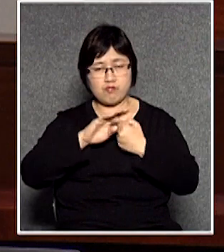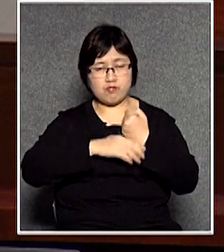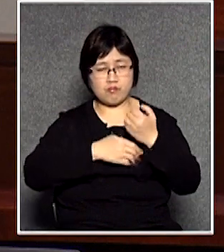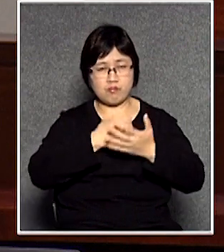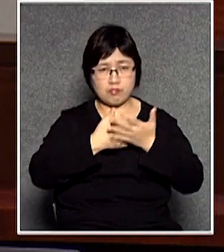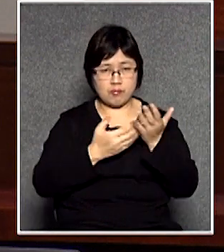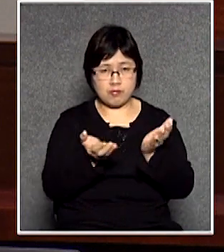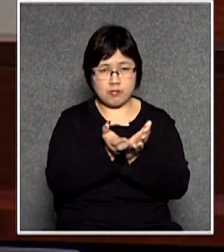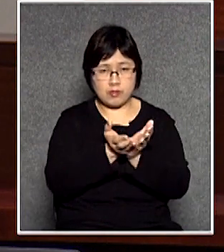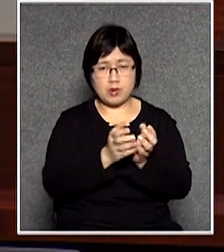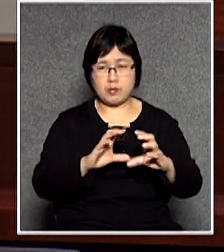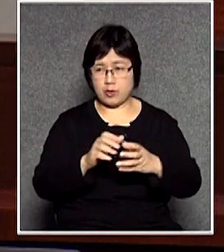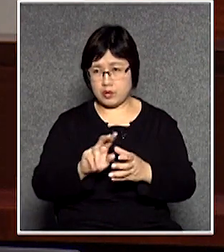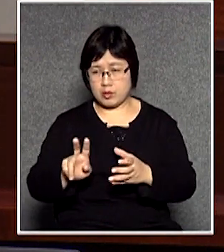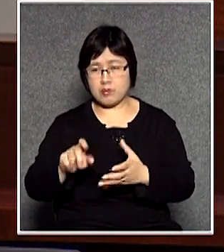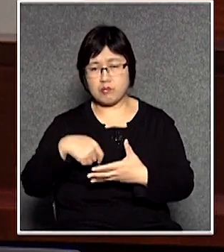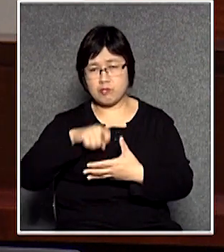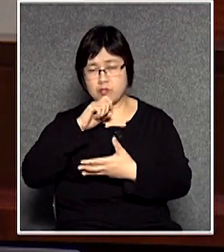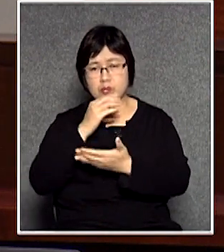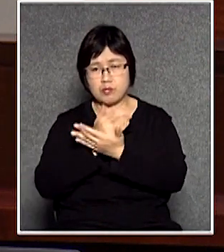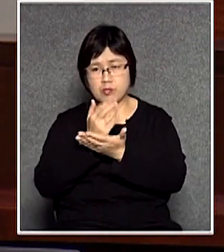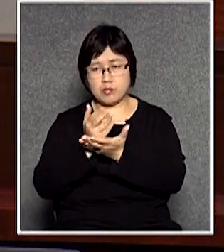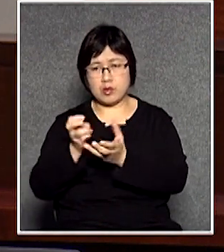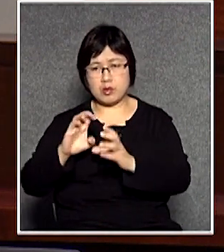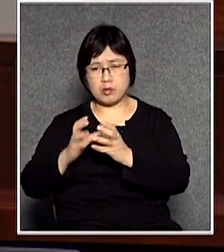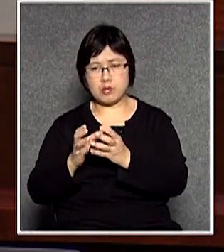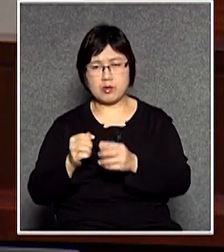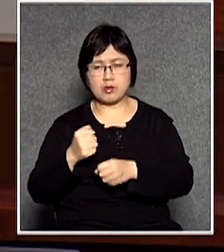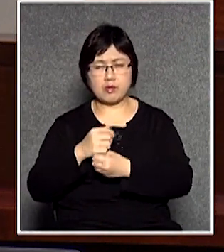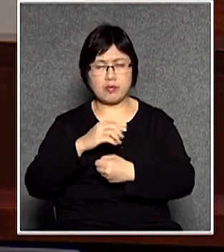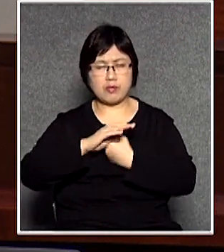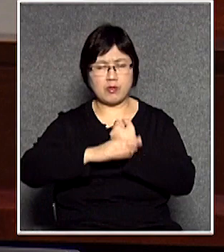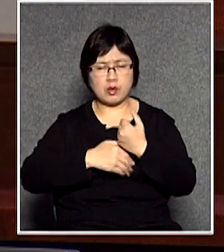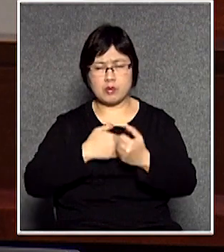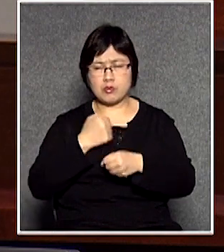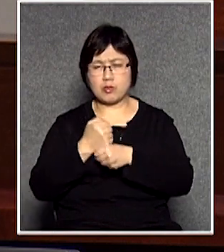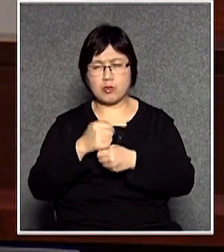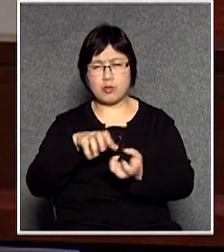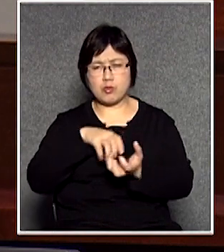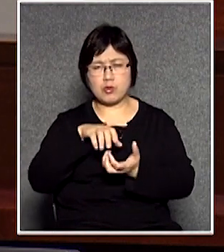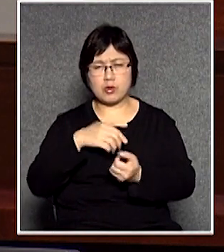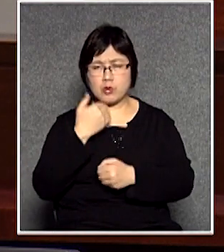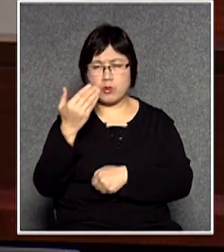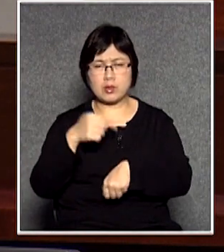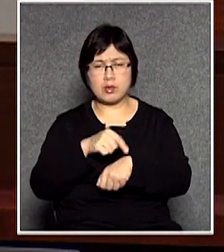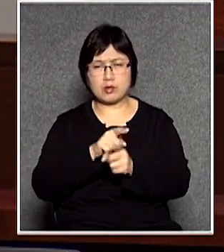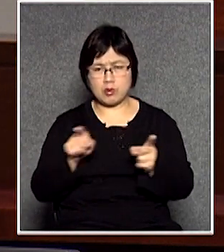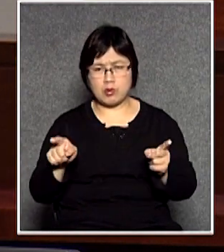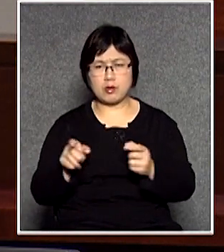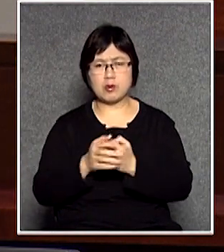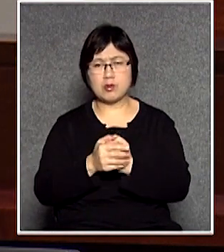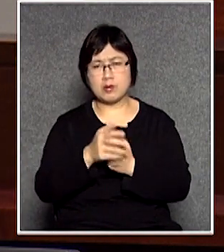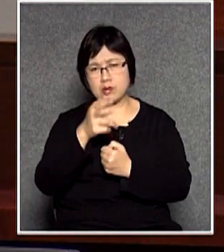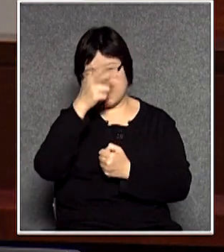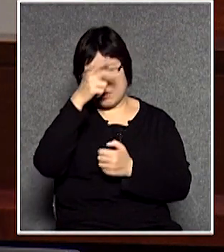使同一部門裡面仍然有不同的小組導致執法混亂而且檢控時間長當然對於政府來說最